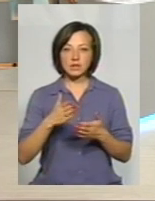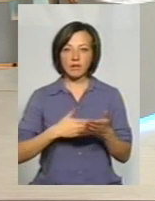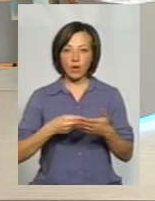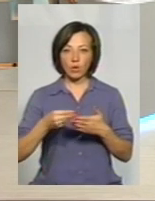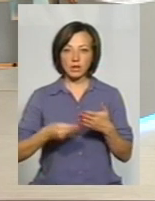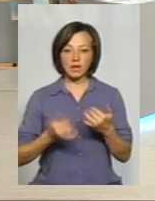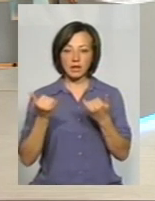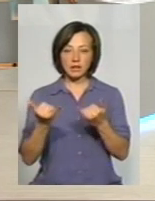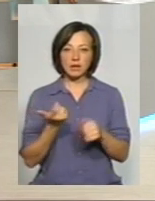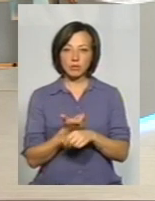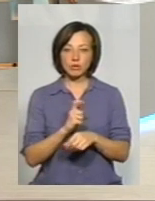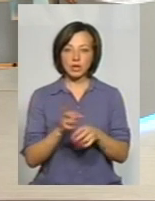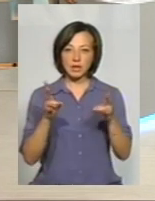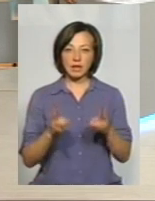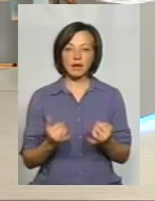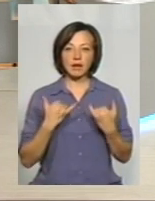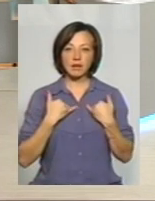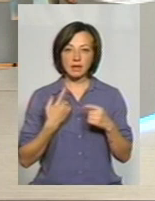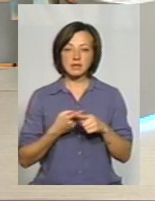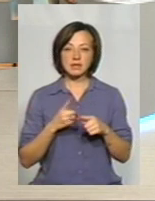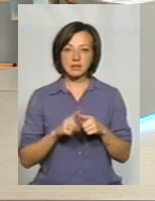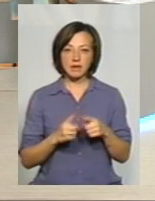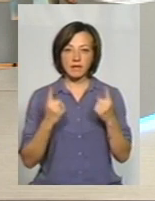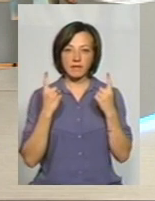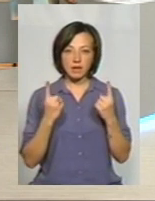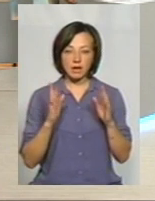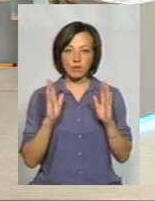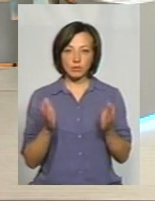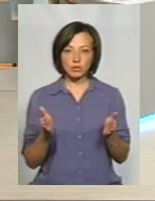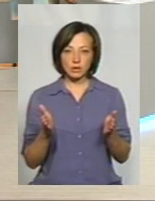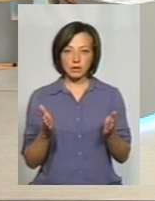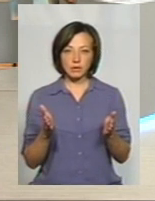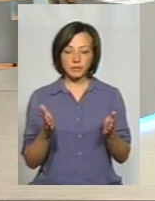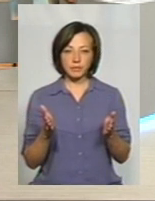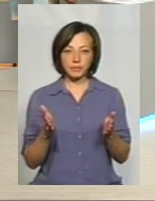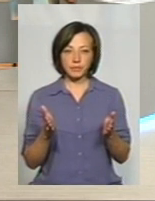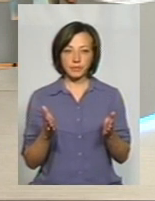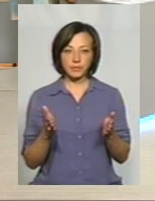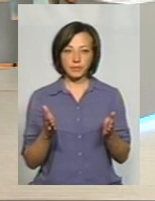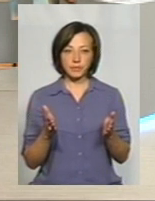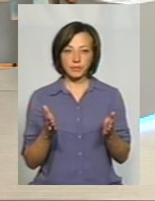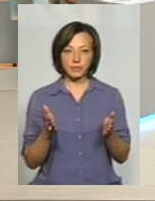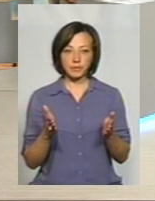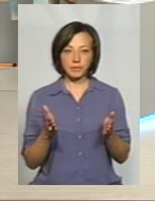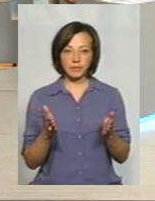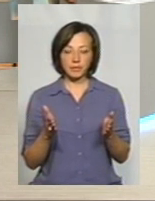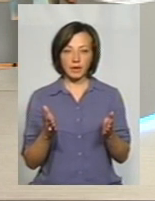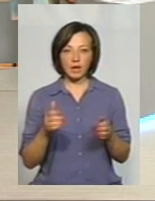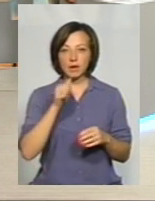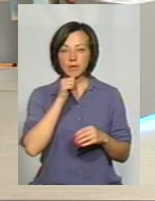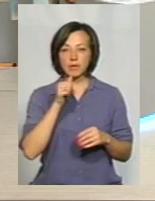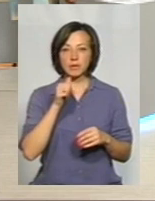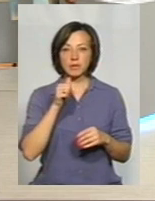це для них більша катастрофа. Для нас це велика буде, скільки ми велика, коли її